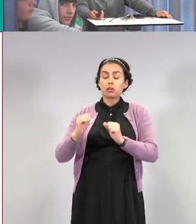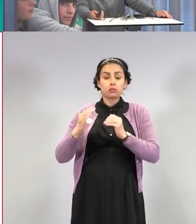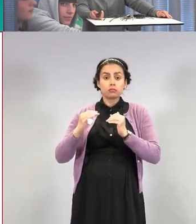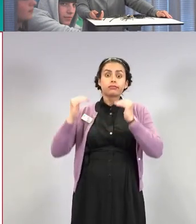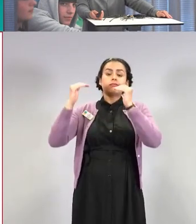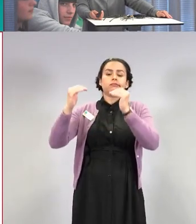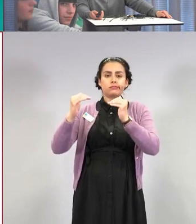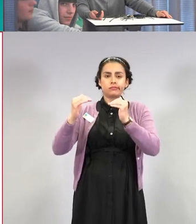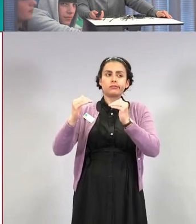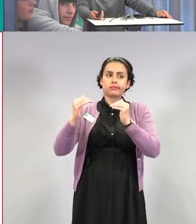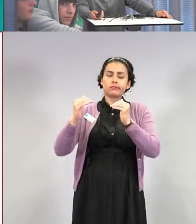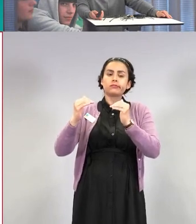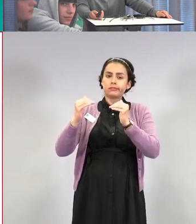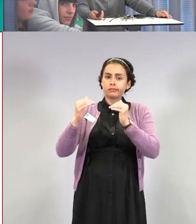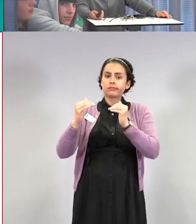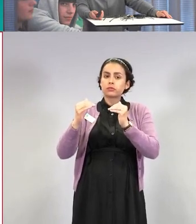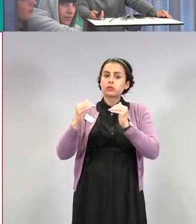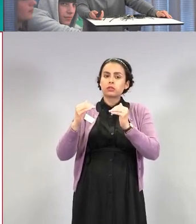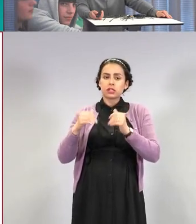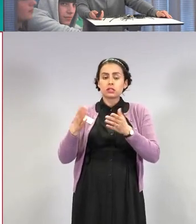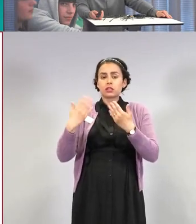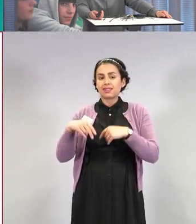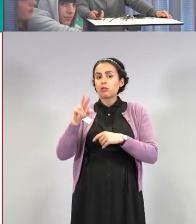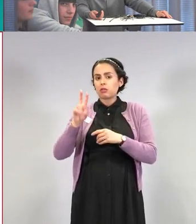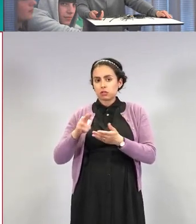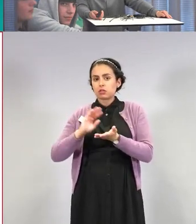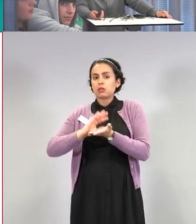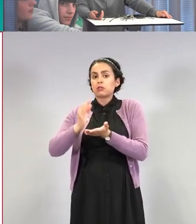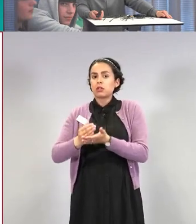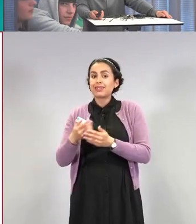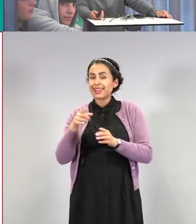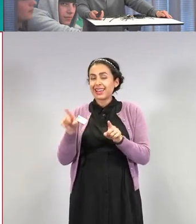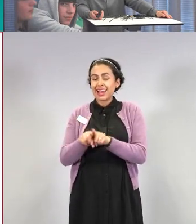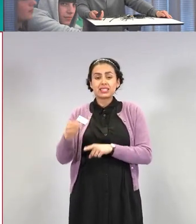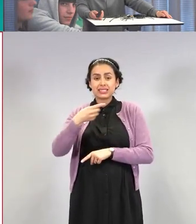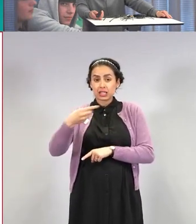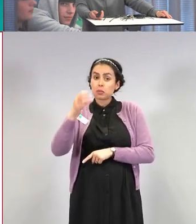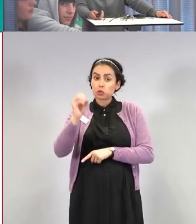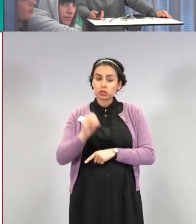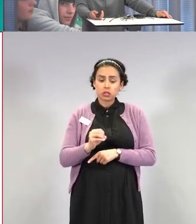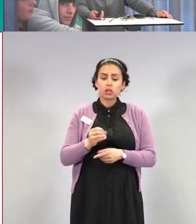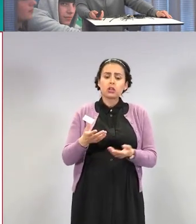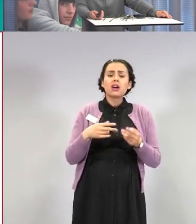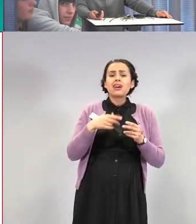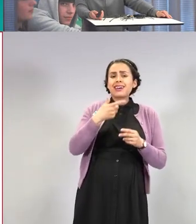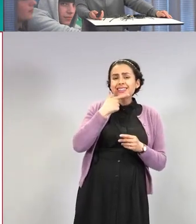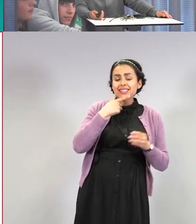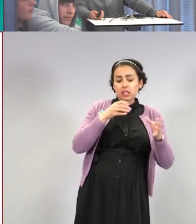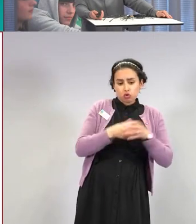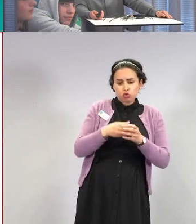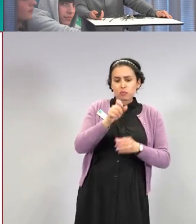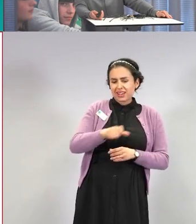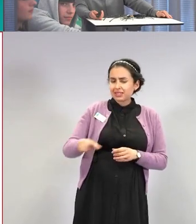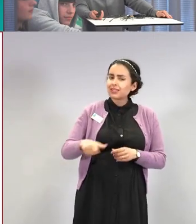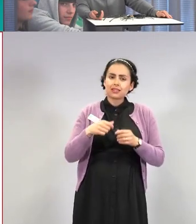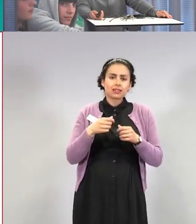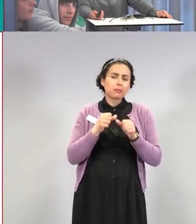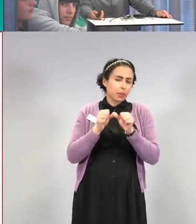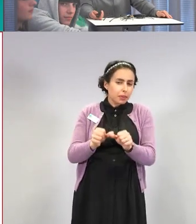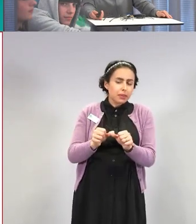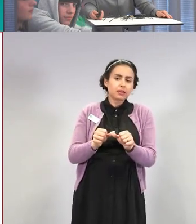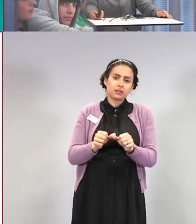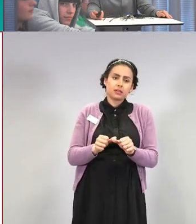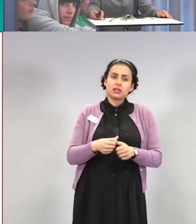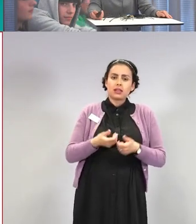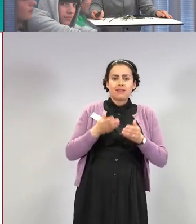prosenttia, kun on saatu kaksi annosta. Riskiryhmäläiset ovat hiukan samanlailla. Vakavan taudin yhdessä annoksessa ei